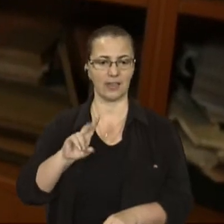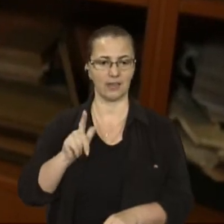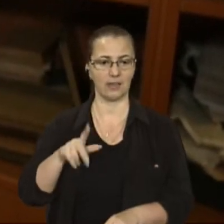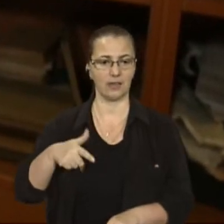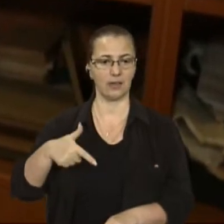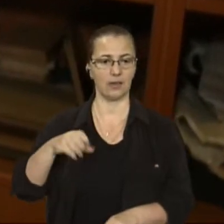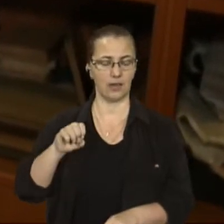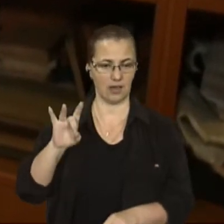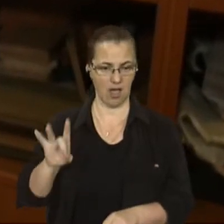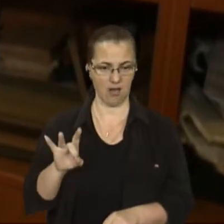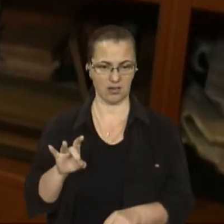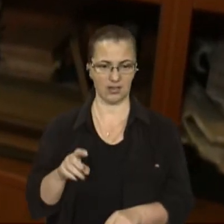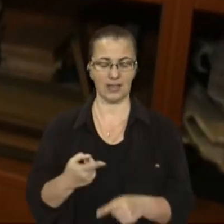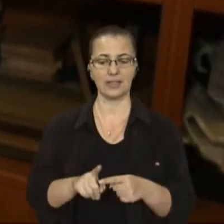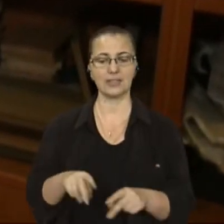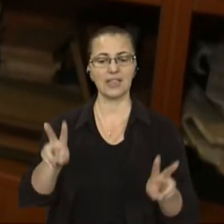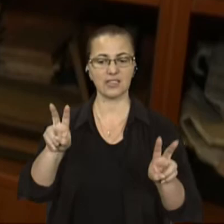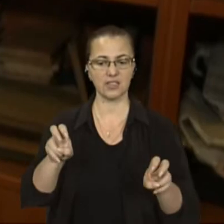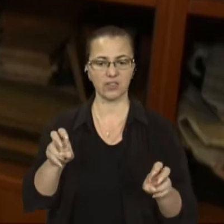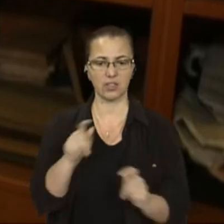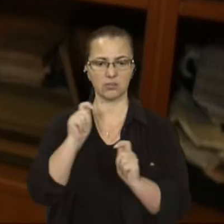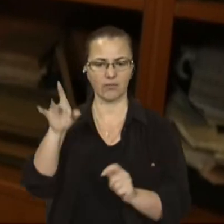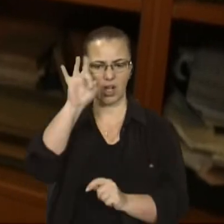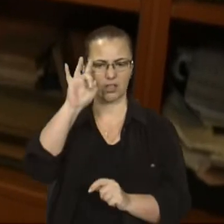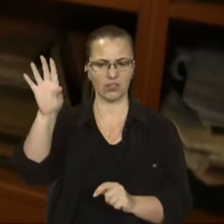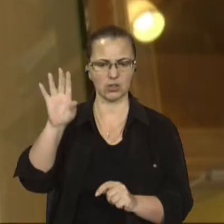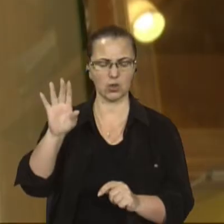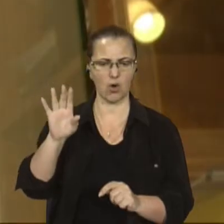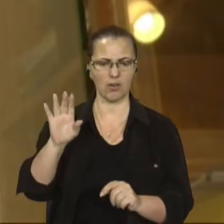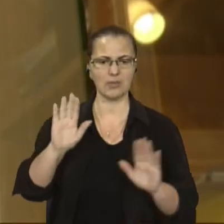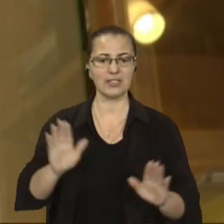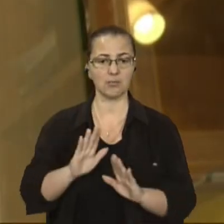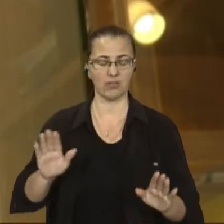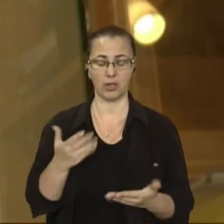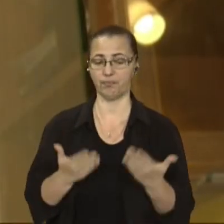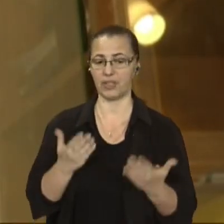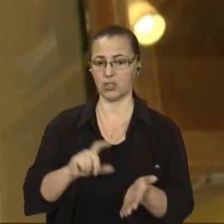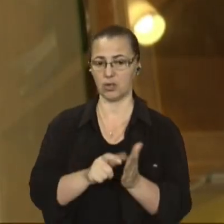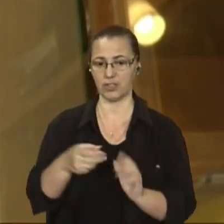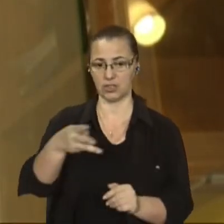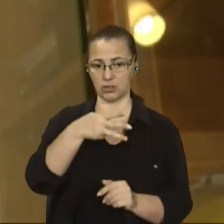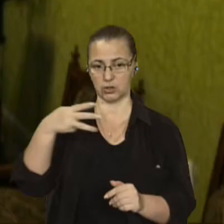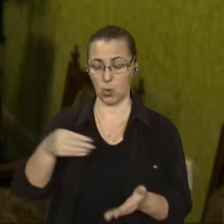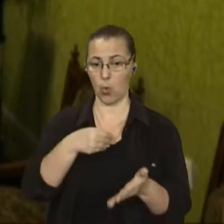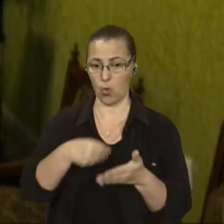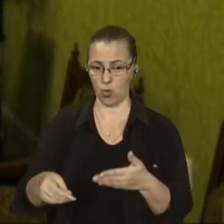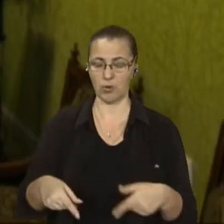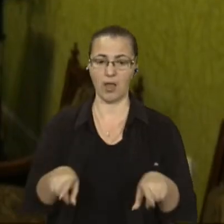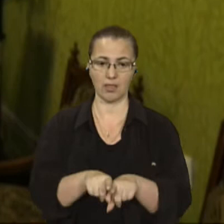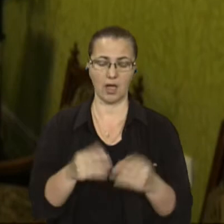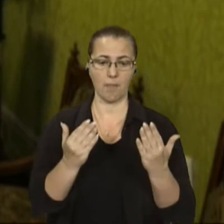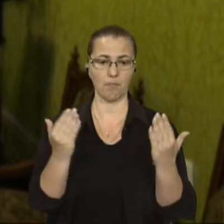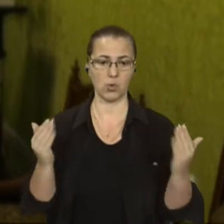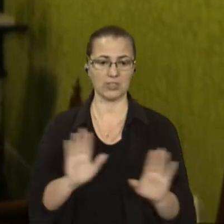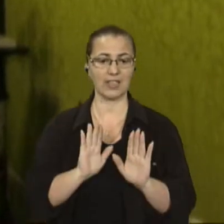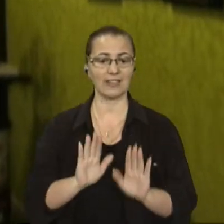співакам. І, до речі, Менцинський перший українець, який здобув це звання. Якщо квартиру на третьому поверсі викуплять, таким чином музей